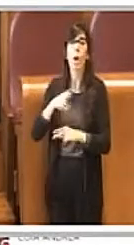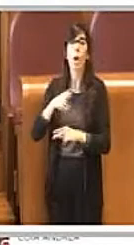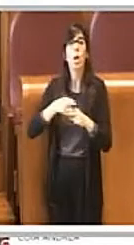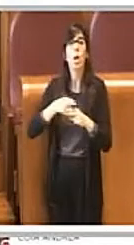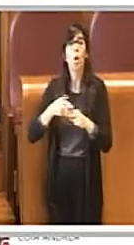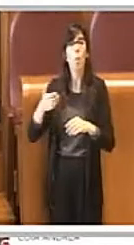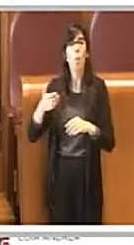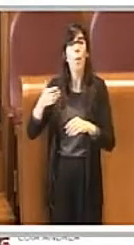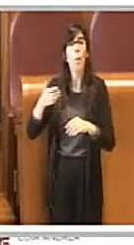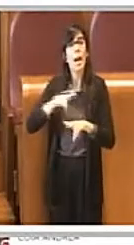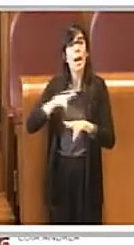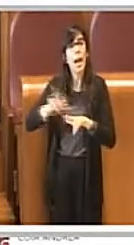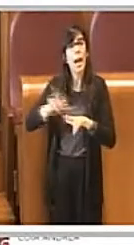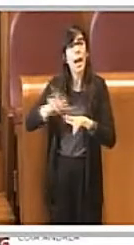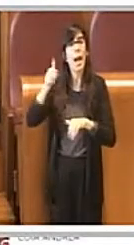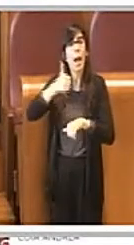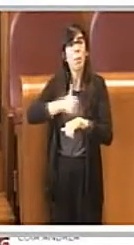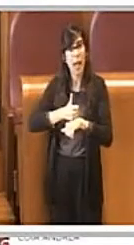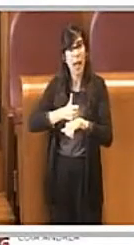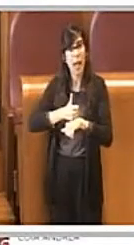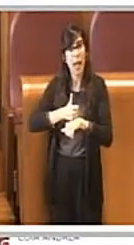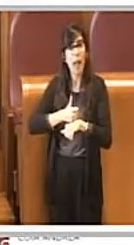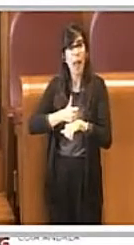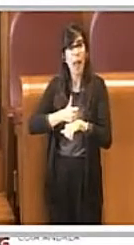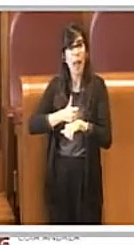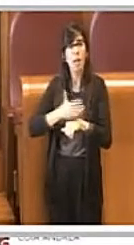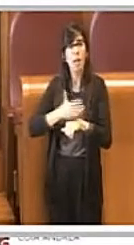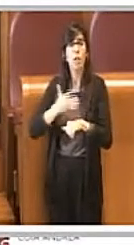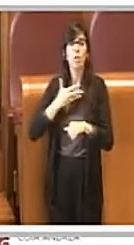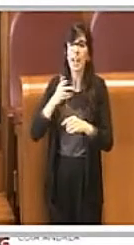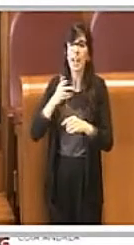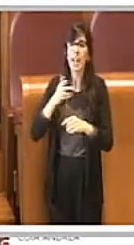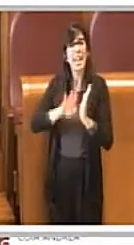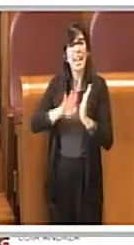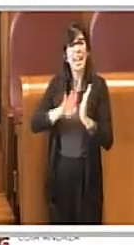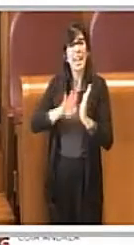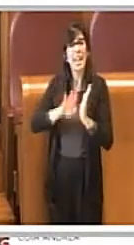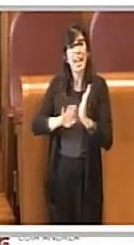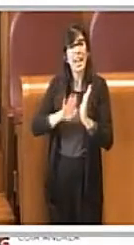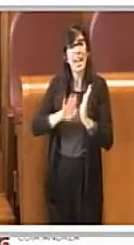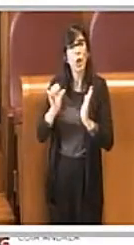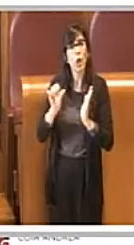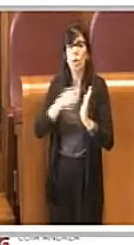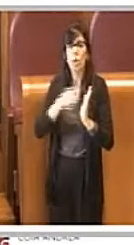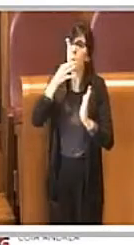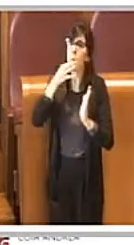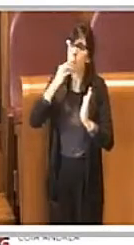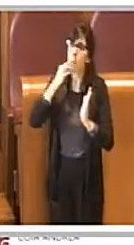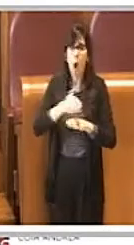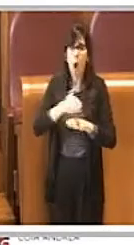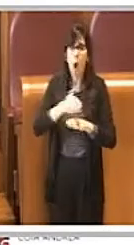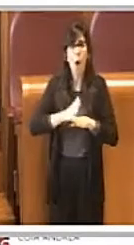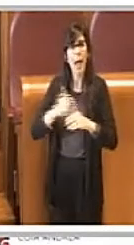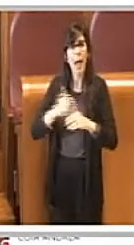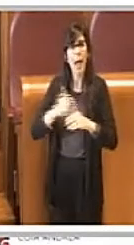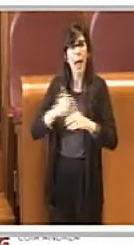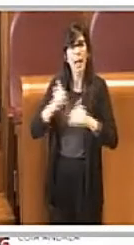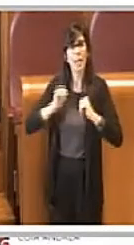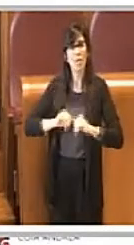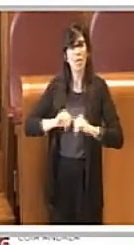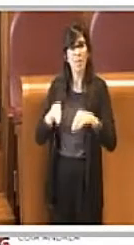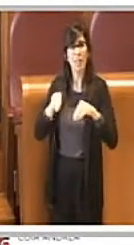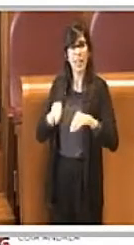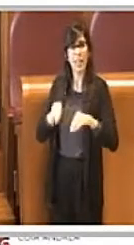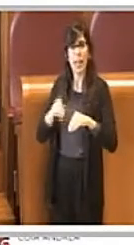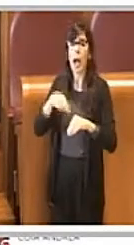titolare di un diritto soggettivo nei confronti dei privati ed è legittimato a costituirsi parte civile, anche attraverso, appunto, l